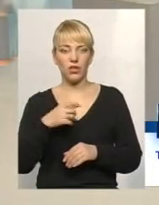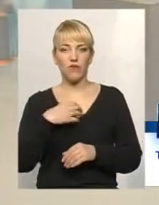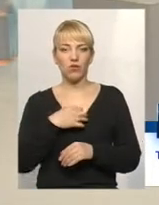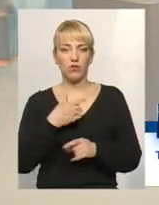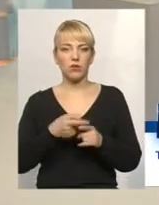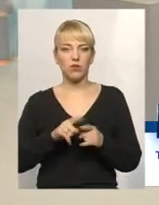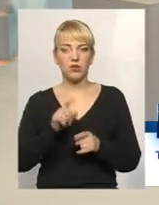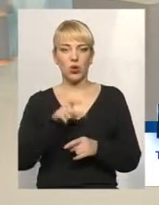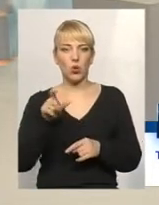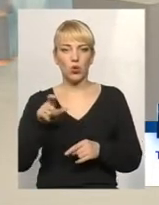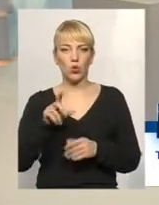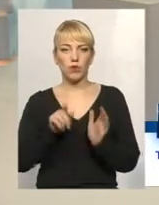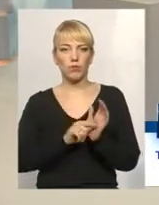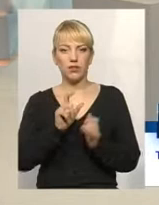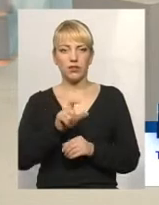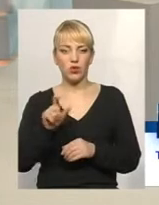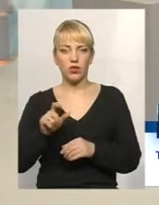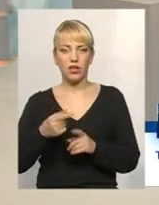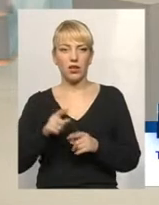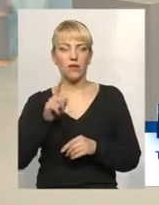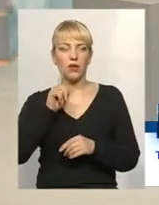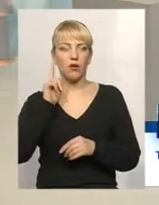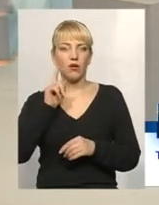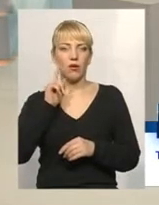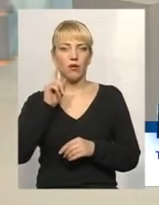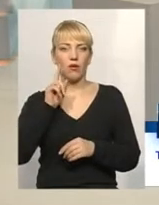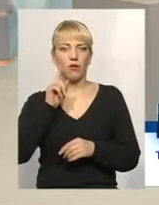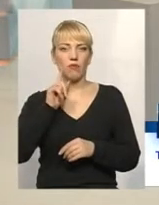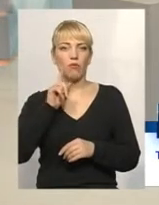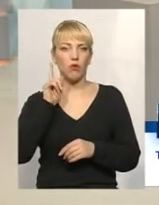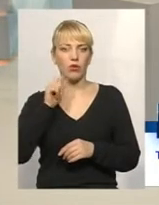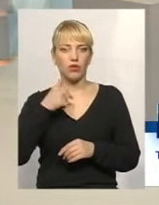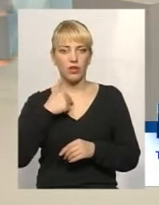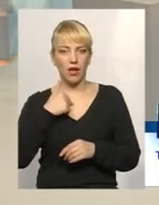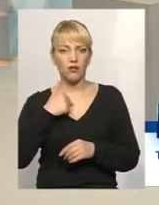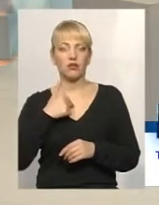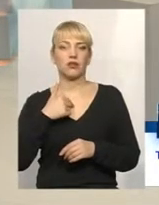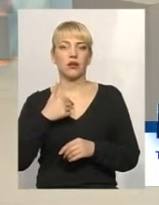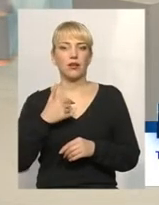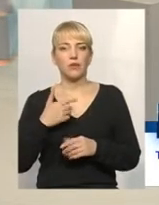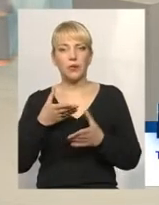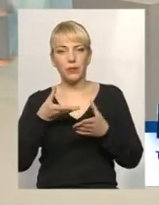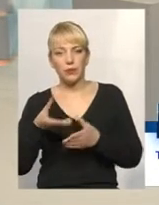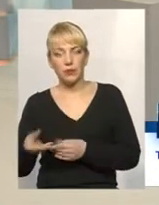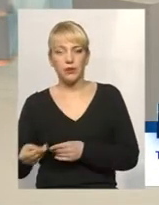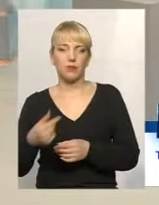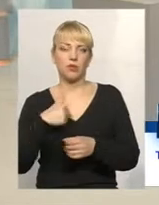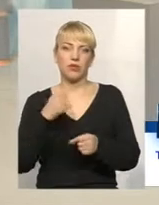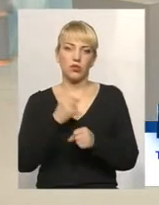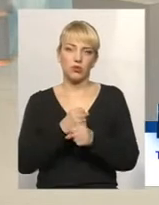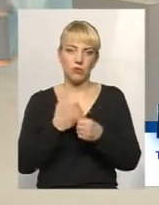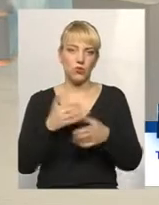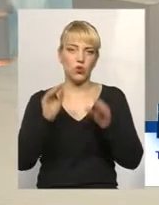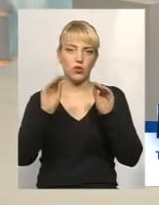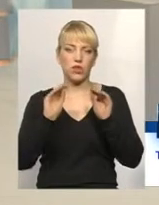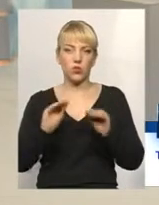пенсіонери. Молодіж нас підвила на ОСББ. Ми зробили статут вже новий, все вже